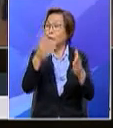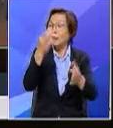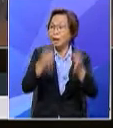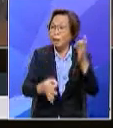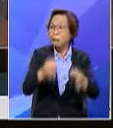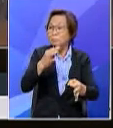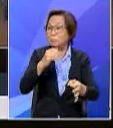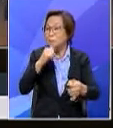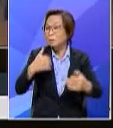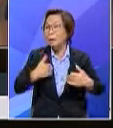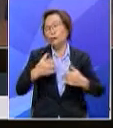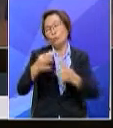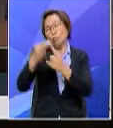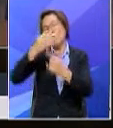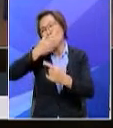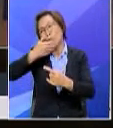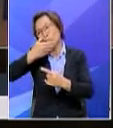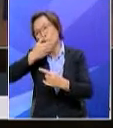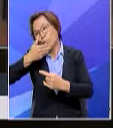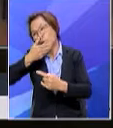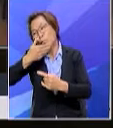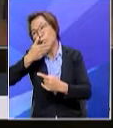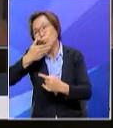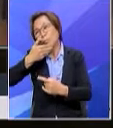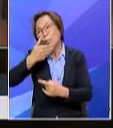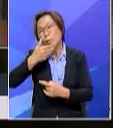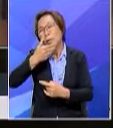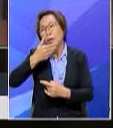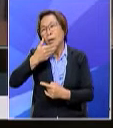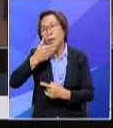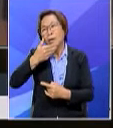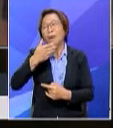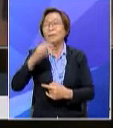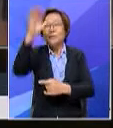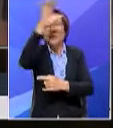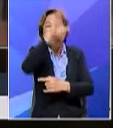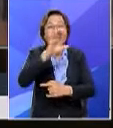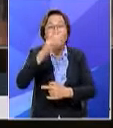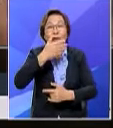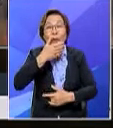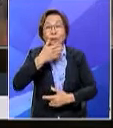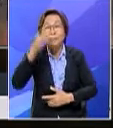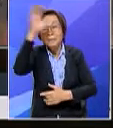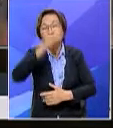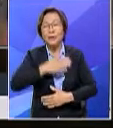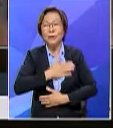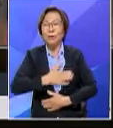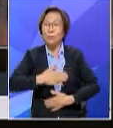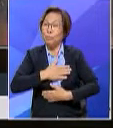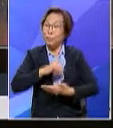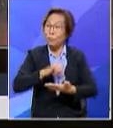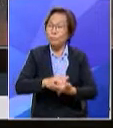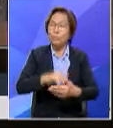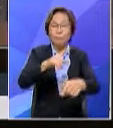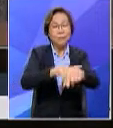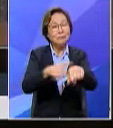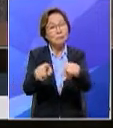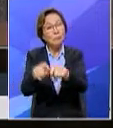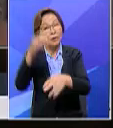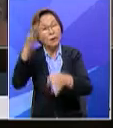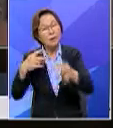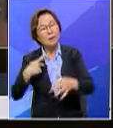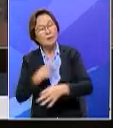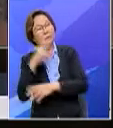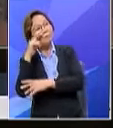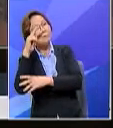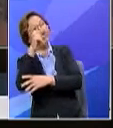anak-anak muda atau anak-anak yang tak berapa muda pun akan mencari juga hiburan yang tidak sepatutnya itu kita khawatir dan sebenarnya dalam masa yang sama kalau kita